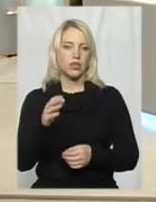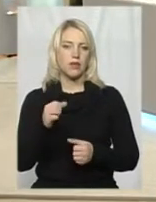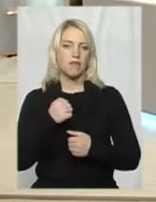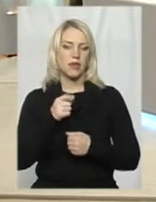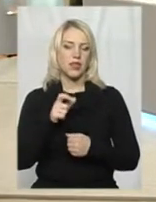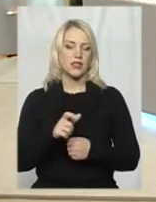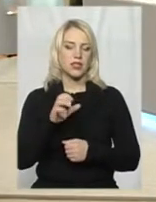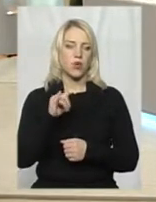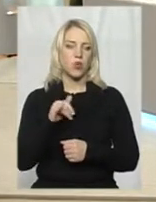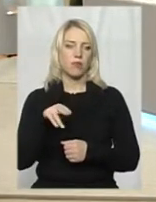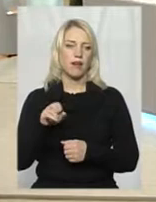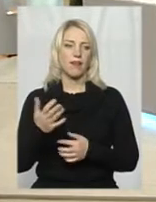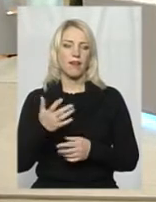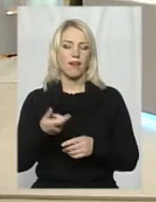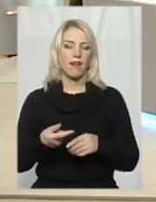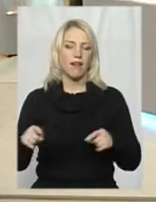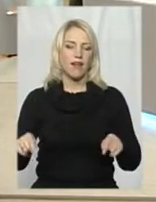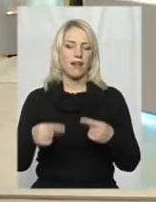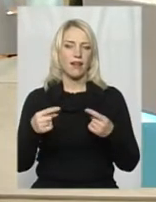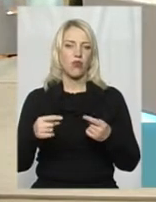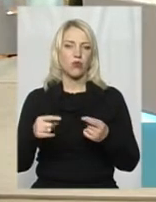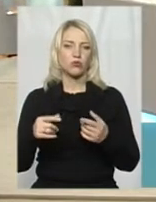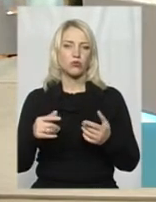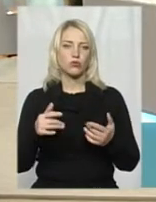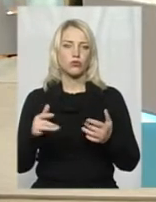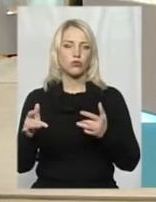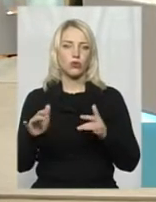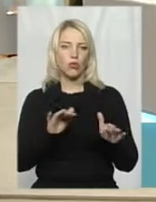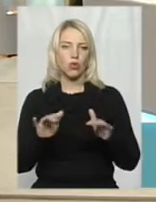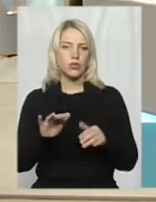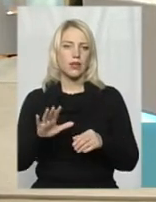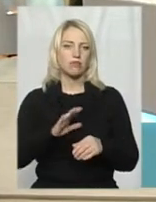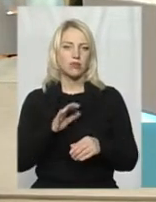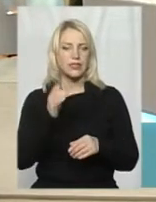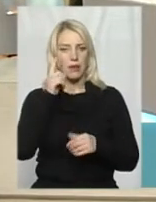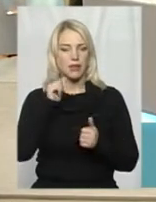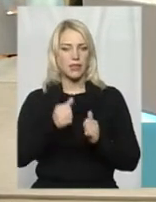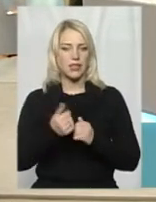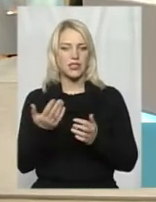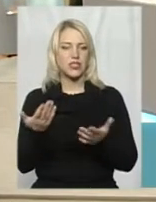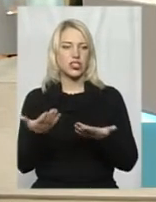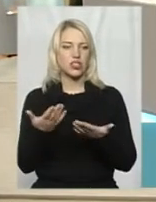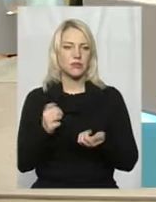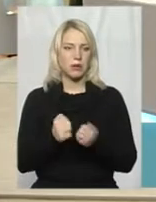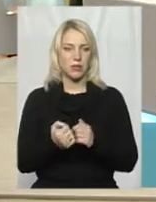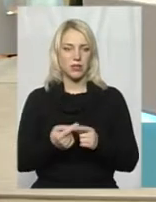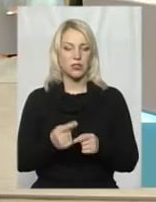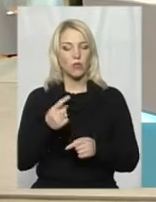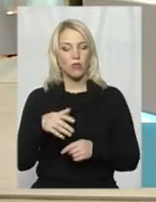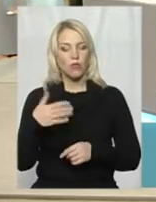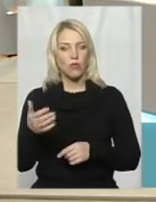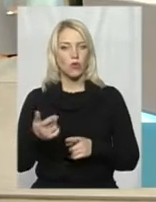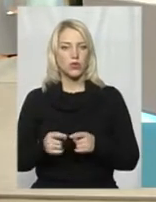Яка реконструкція найбільше вам запам'яталась і чем? Ну, з одного боку, це